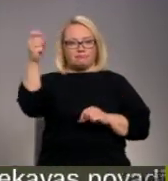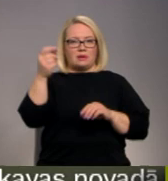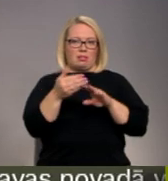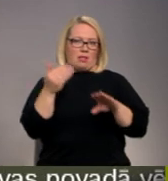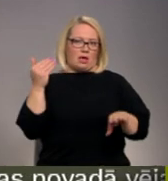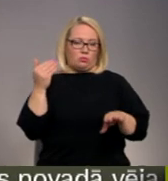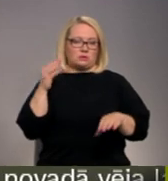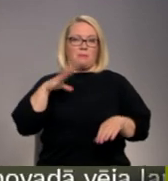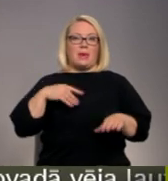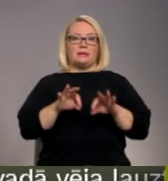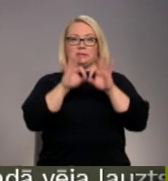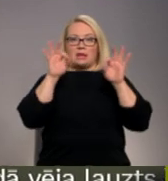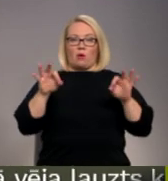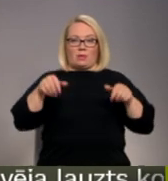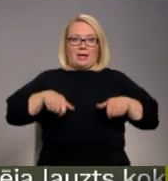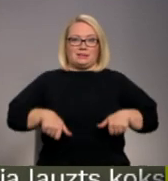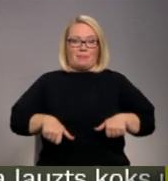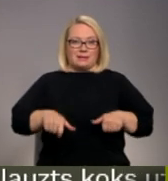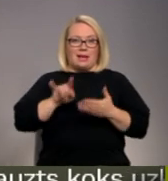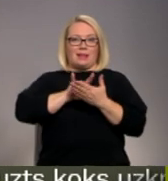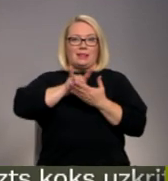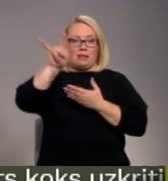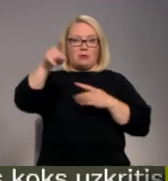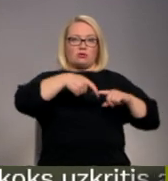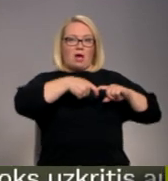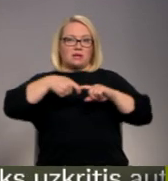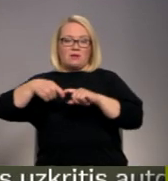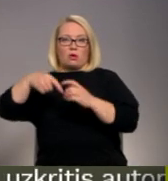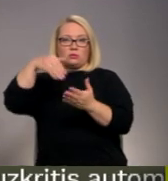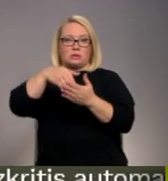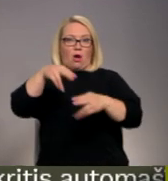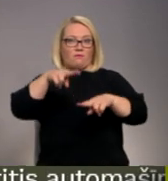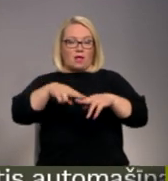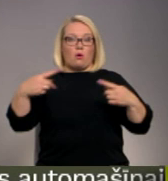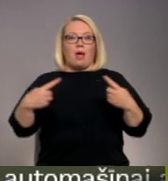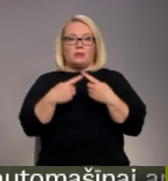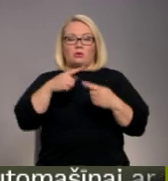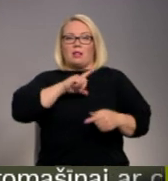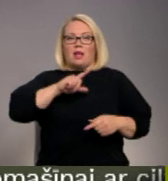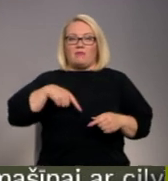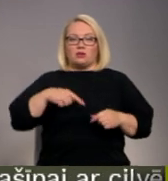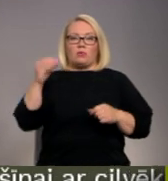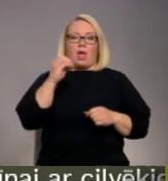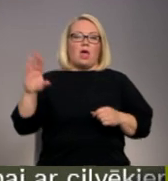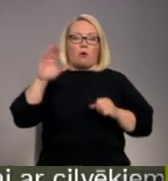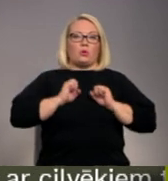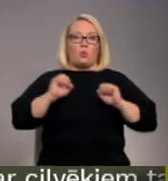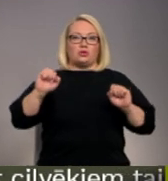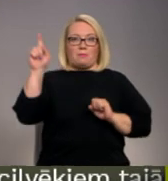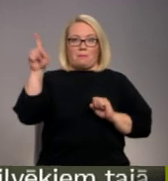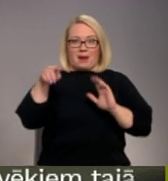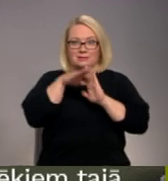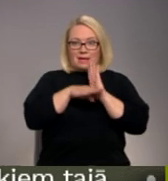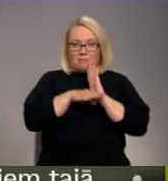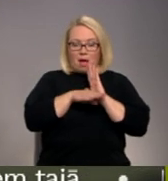Pēc sākotnējās drošības inspekcijas lidmašīna tika aizvilkt uz tā vietu. Atbilstos Latvijas un Eiropas drošības prasībām, Air Baltikas